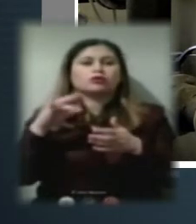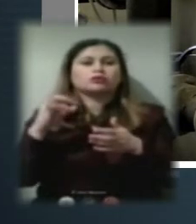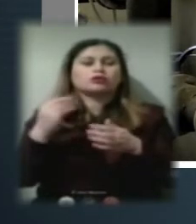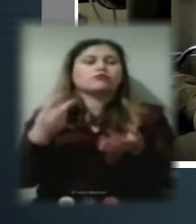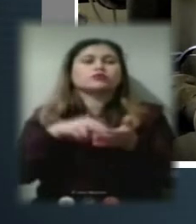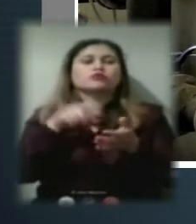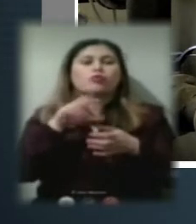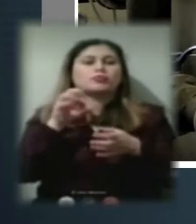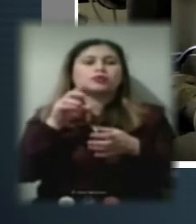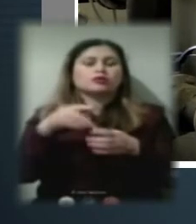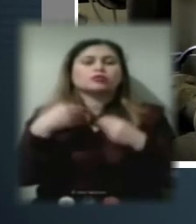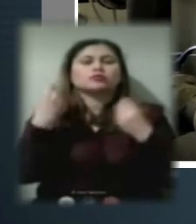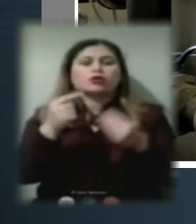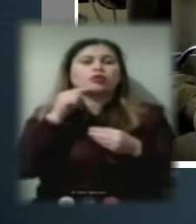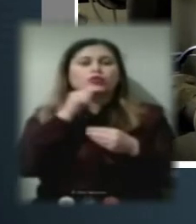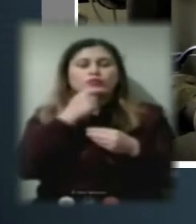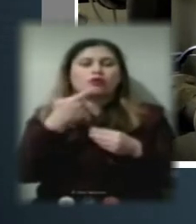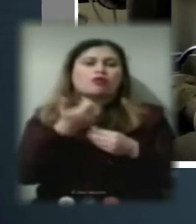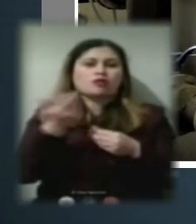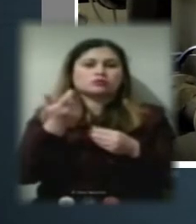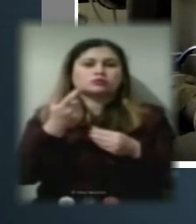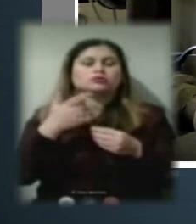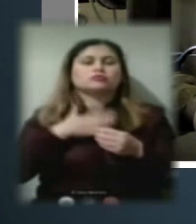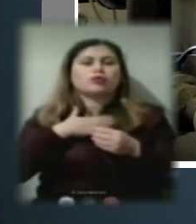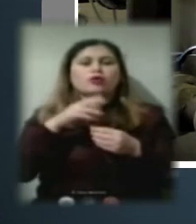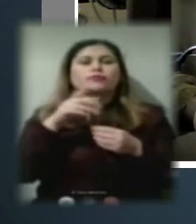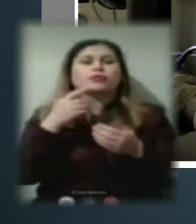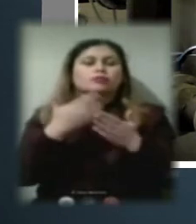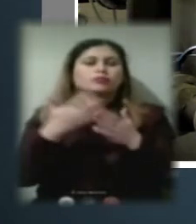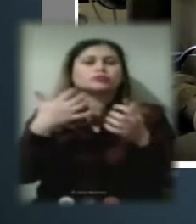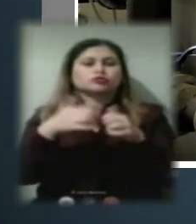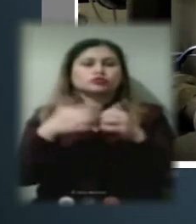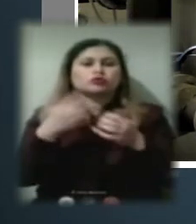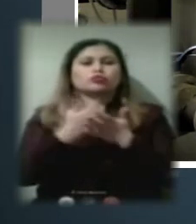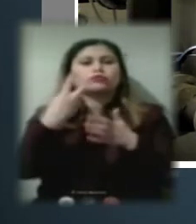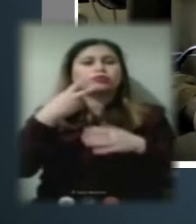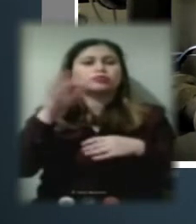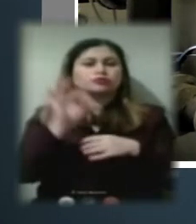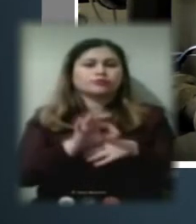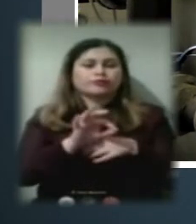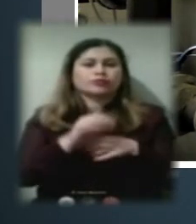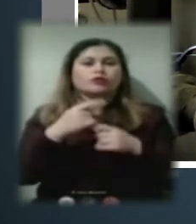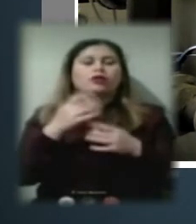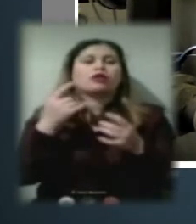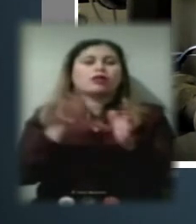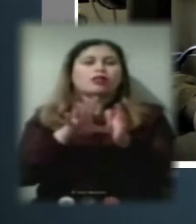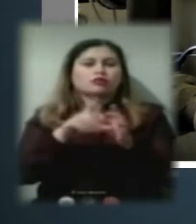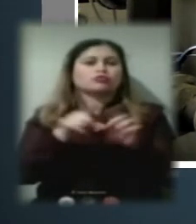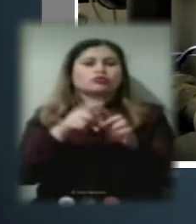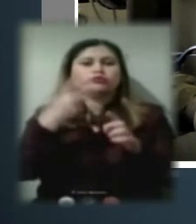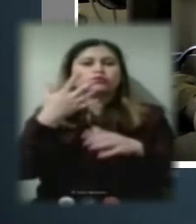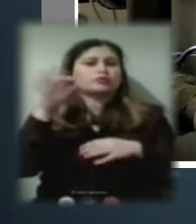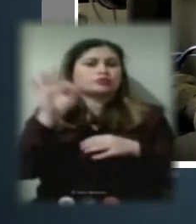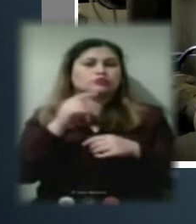дає економію газу за нашими оперативними підрахунками до 20% та електроенергії до 25%. Ми зможемо